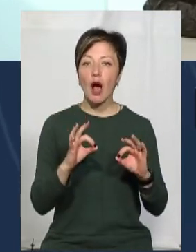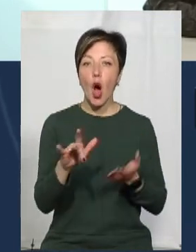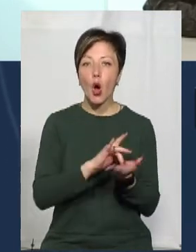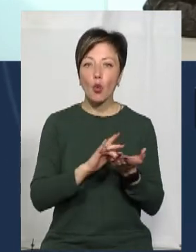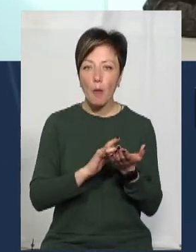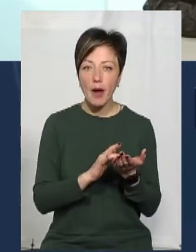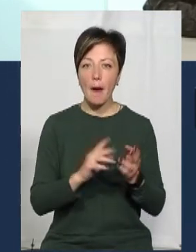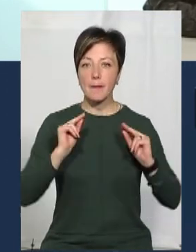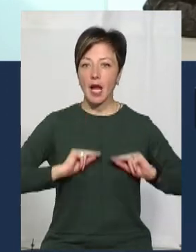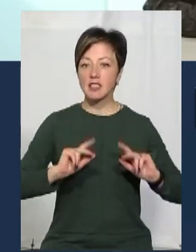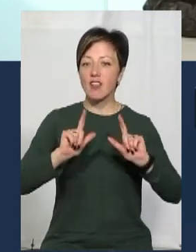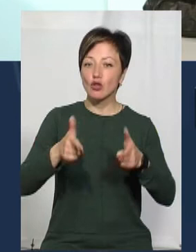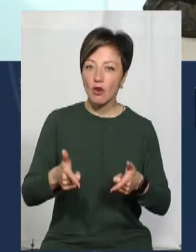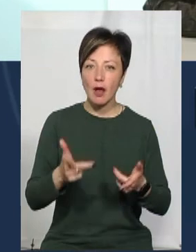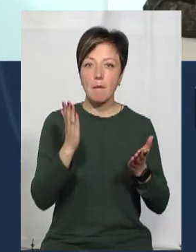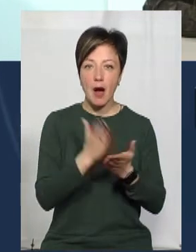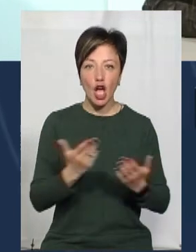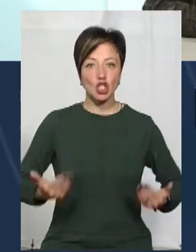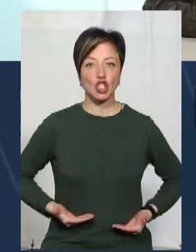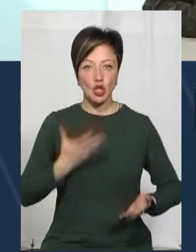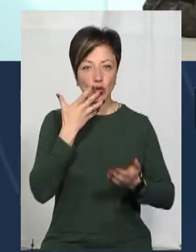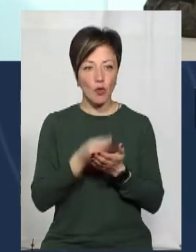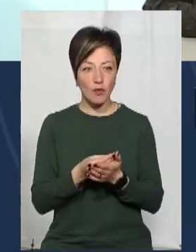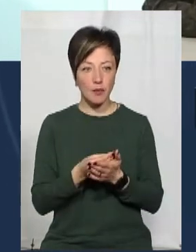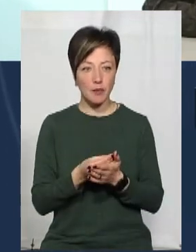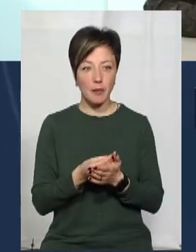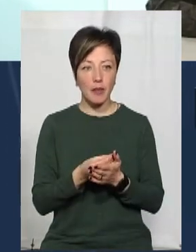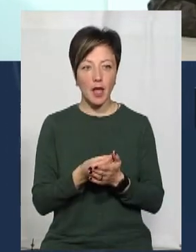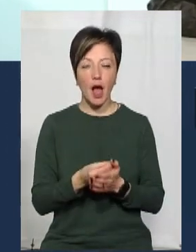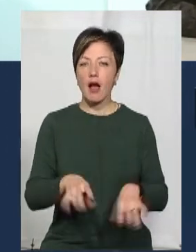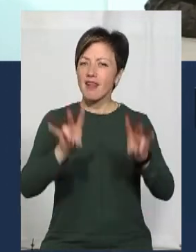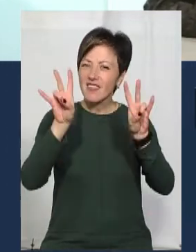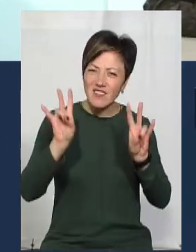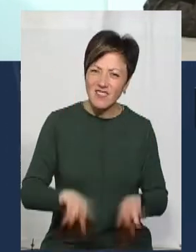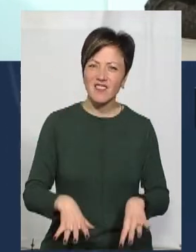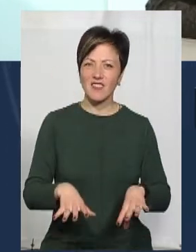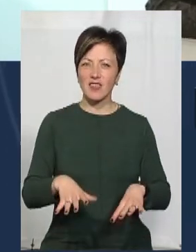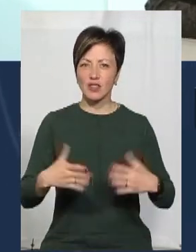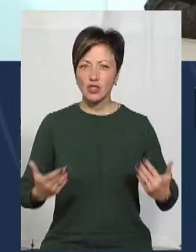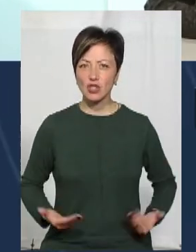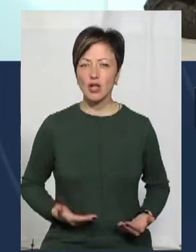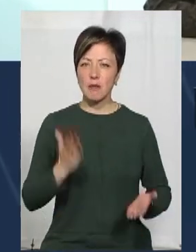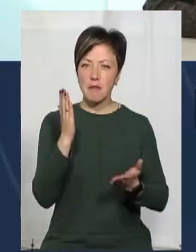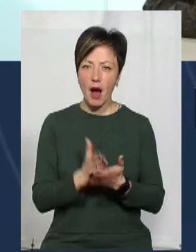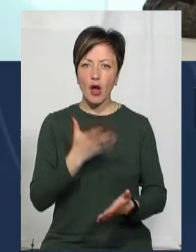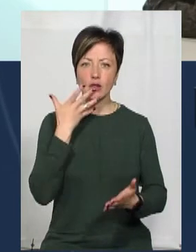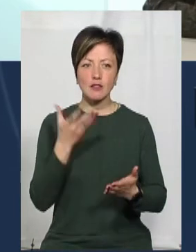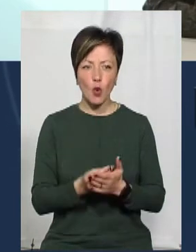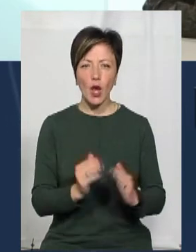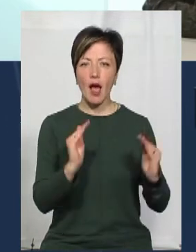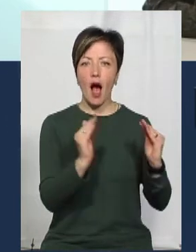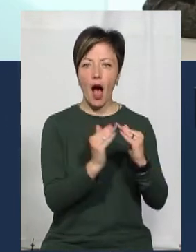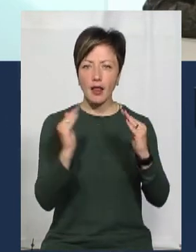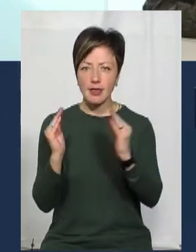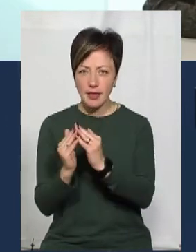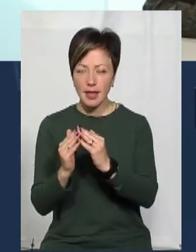забезпечений житлом? Ви володієте такою інформацією? Ну, корені, корені. Мають свої хати,